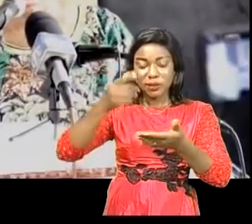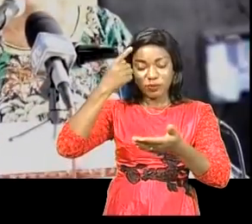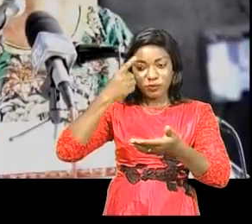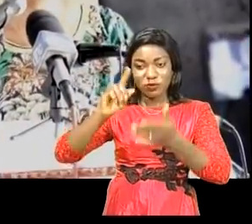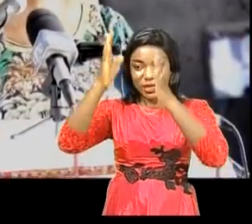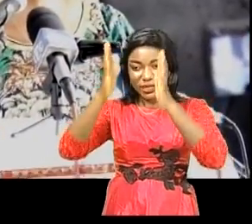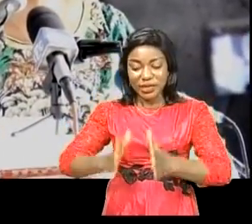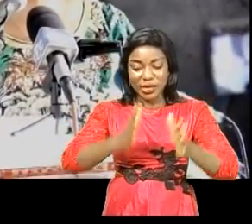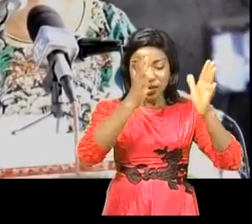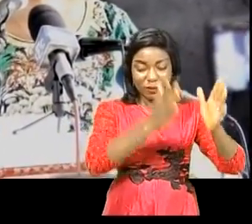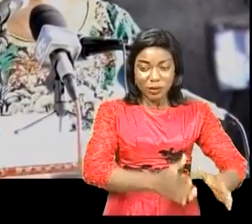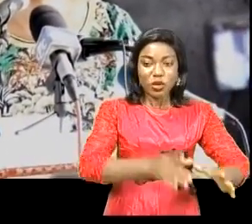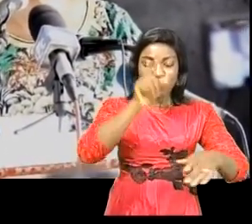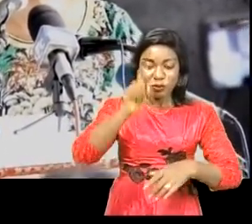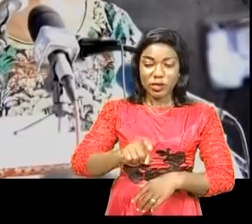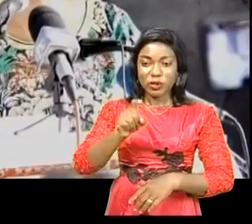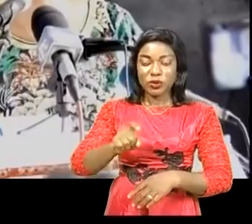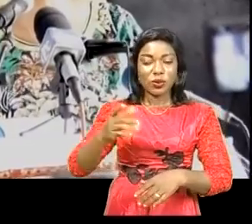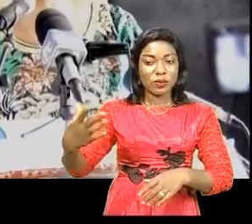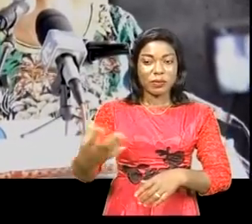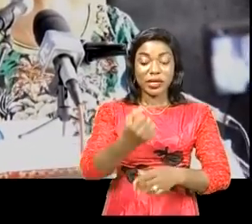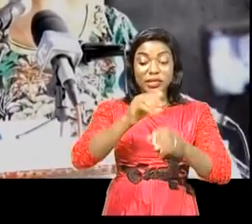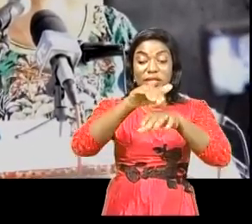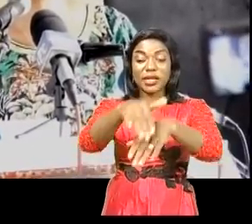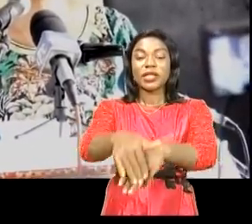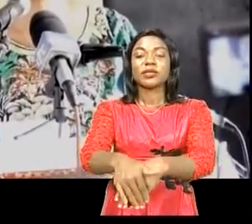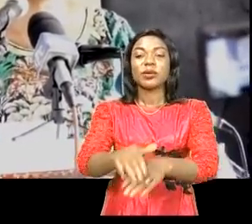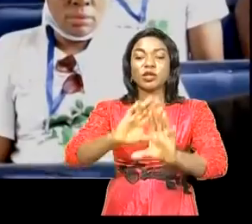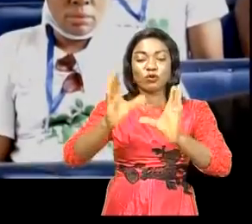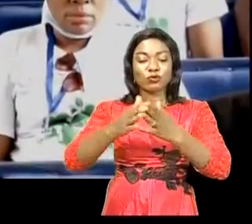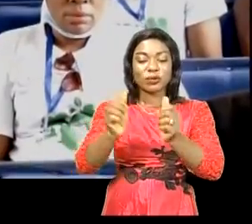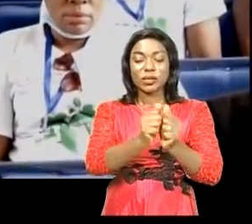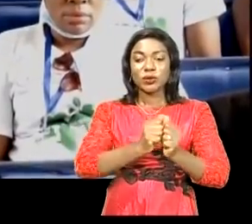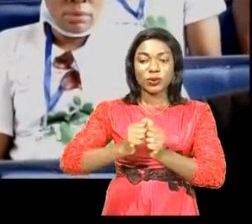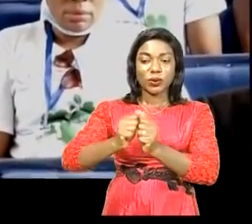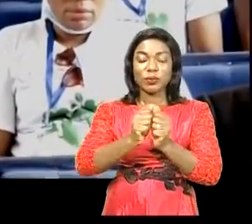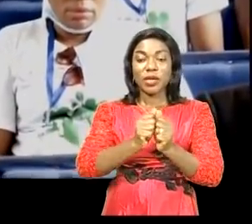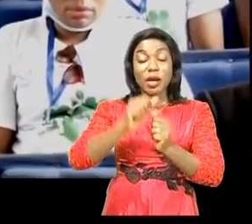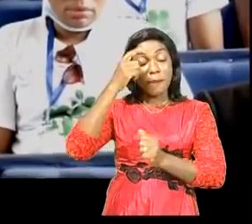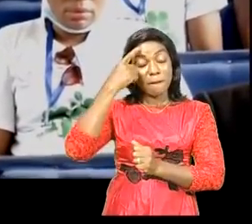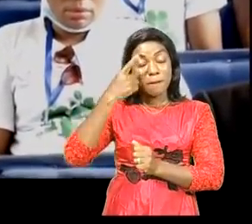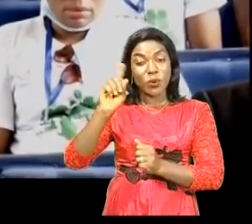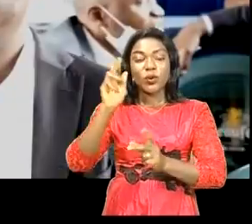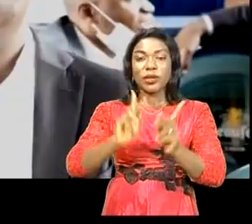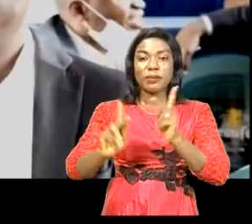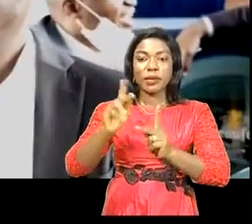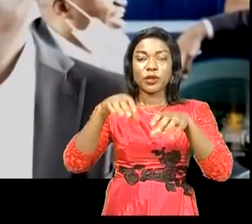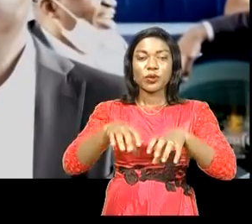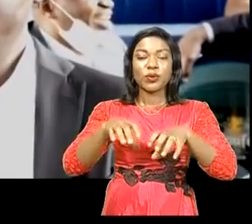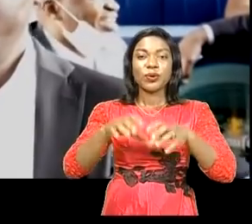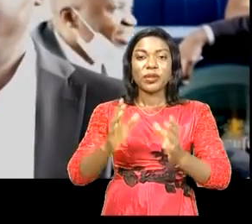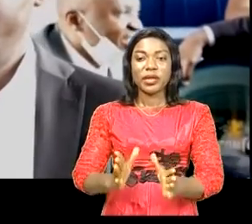Il nous faut donc prendre l'engagement, tous ensemble, pour que le peuple congolais